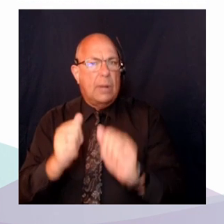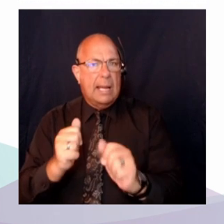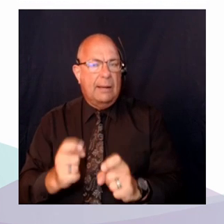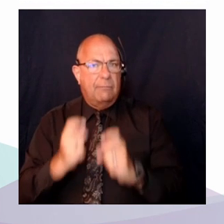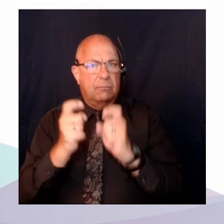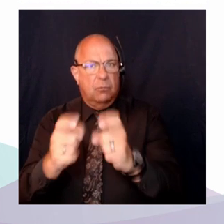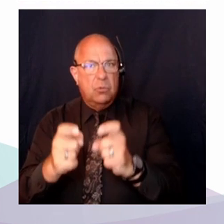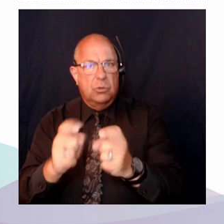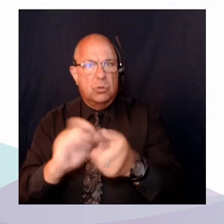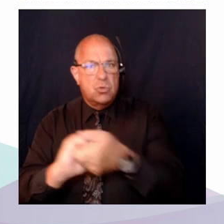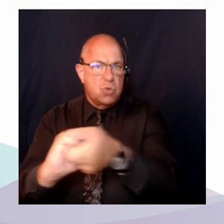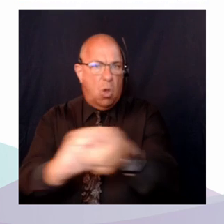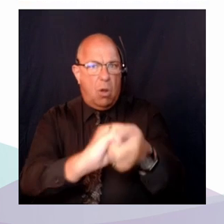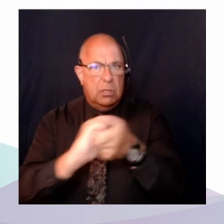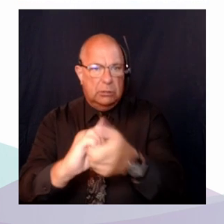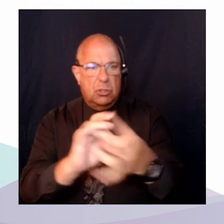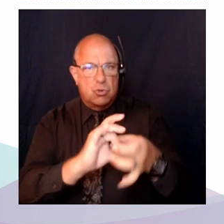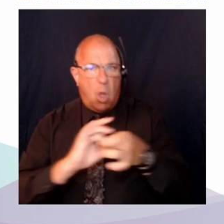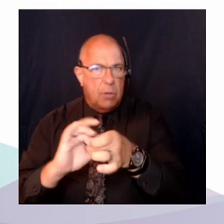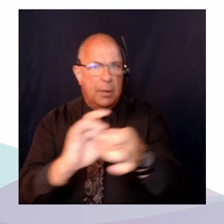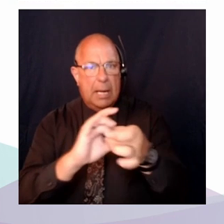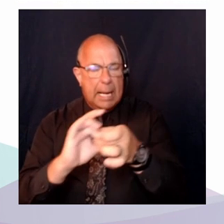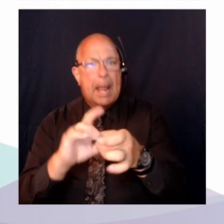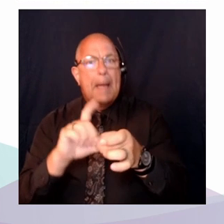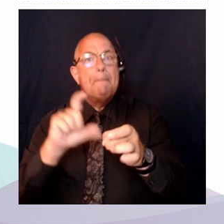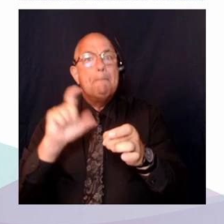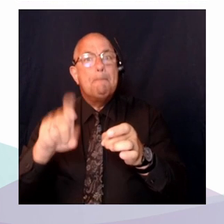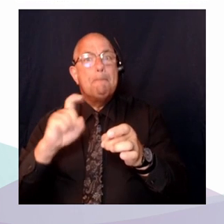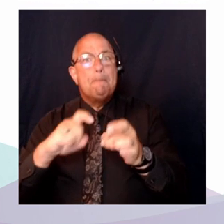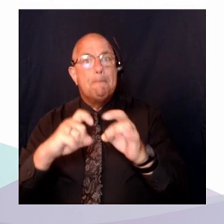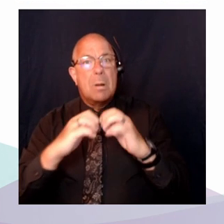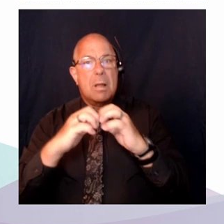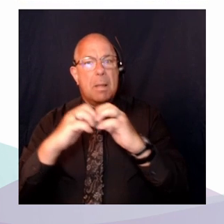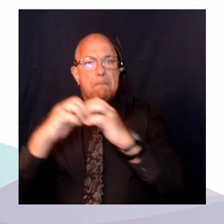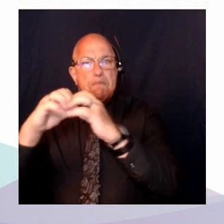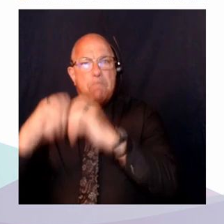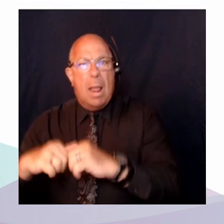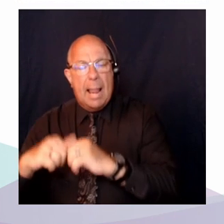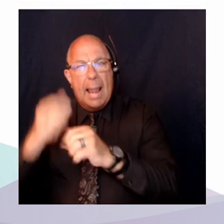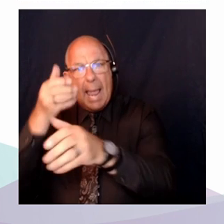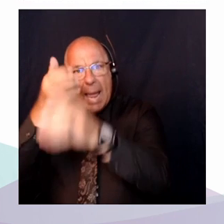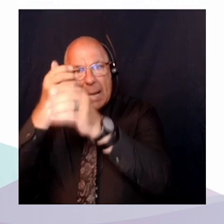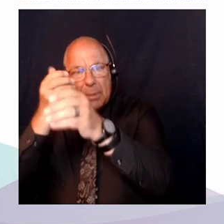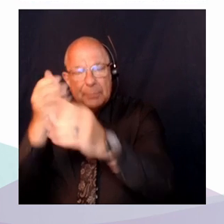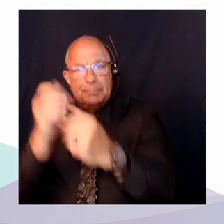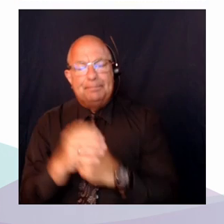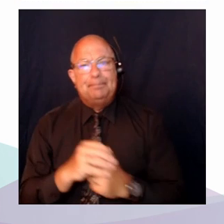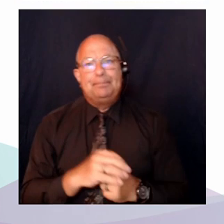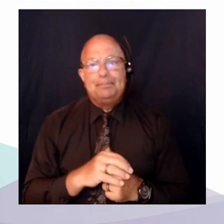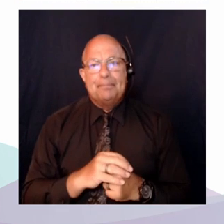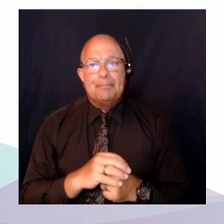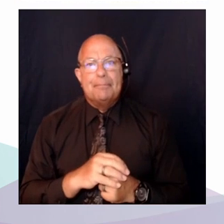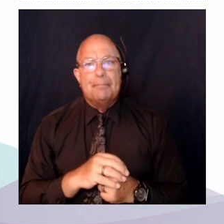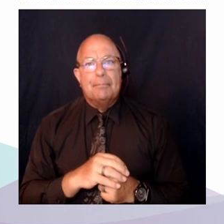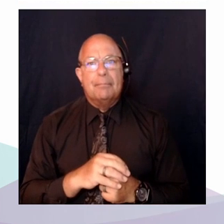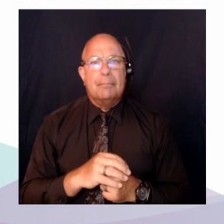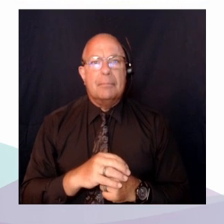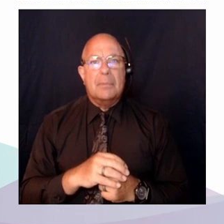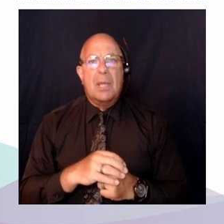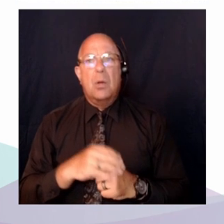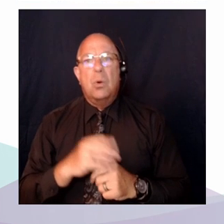acteurs, les acteurs experts et profanes du droit. Ces acteurs qui sont susceptibles de se saisir des droits